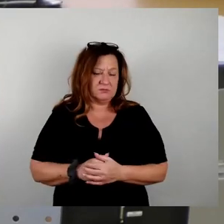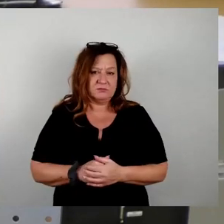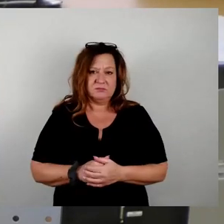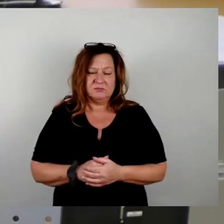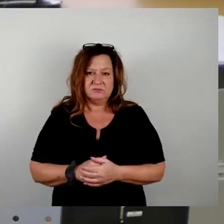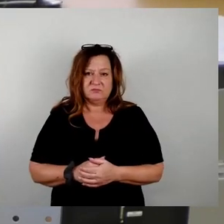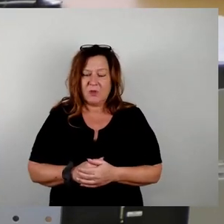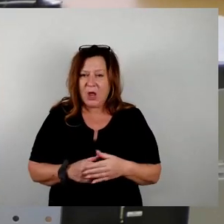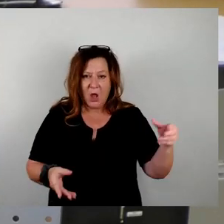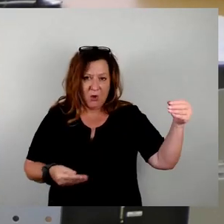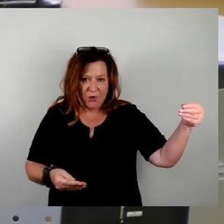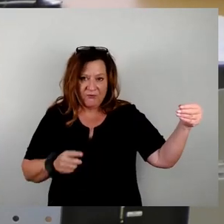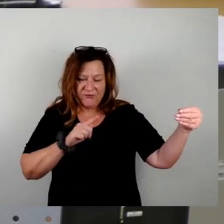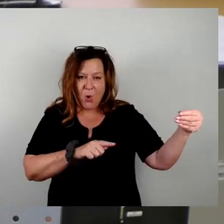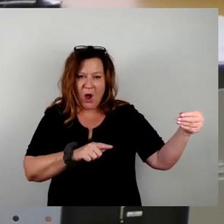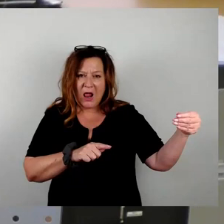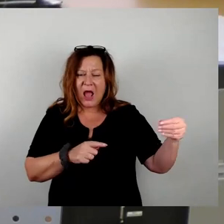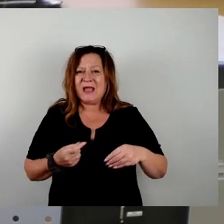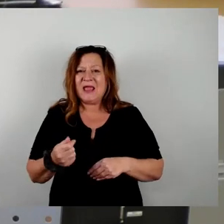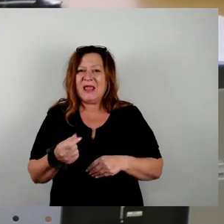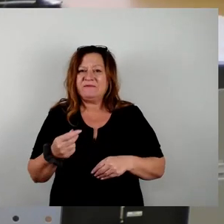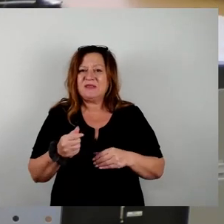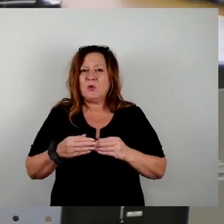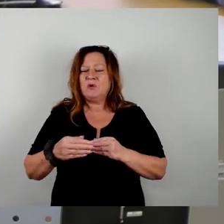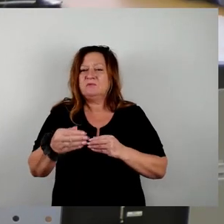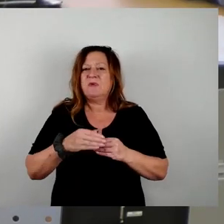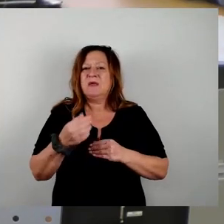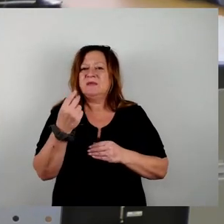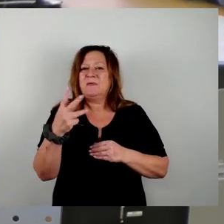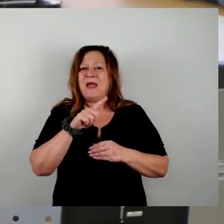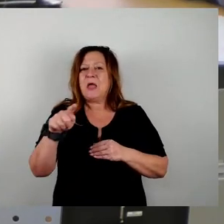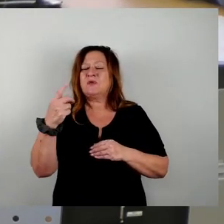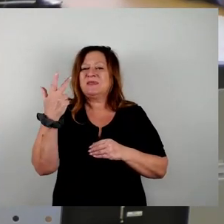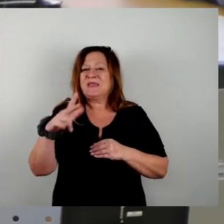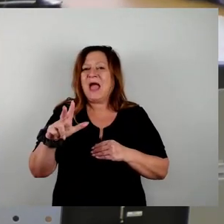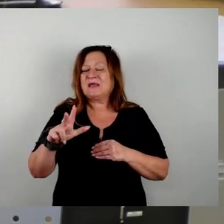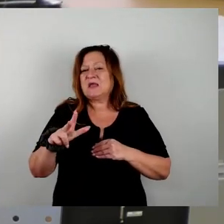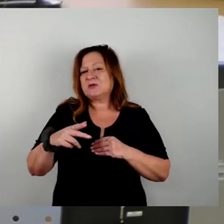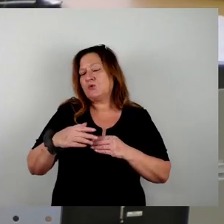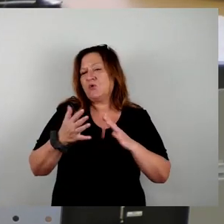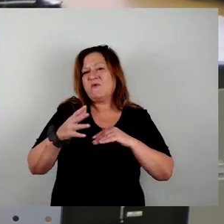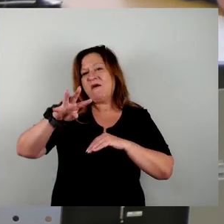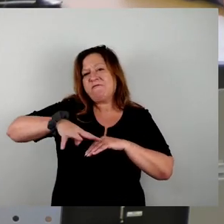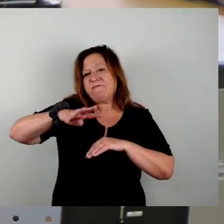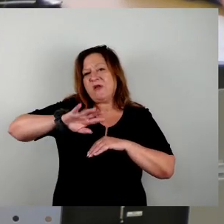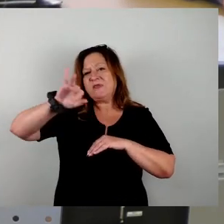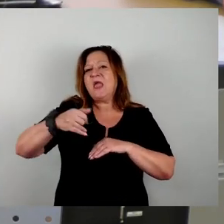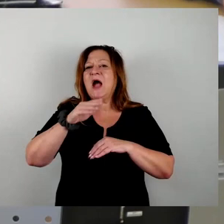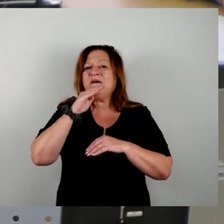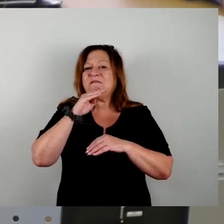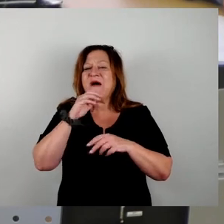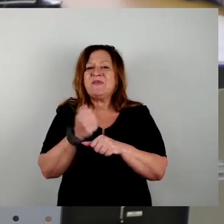dass diese Investitionen binnen 14 Jahren, also 2030, die Leitungen werden schon etwas eher gelegt, aber 2030 soll das Wasserwerk in Betrieb sein,